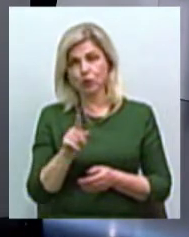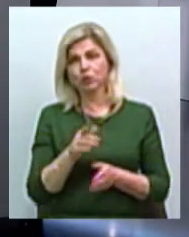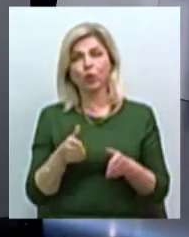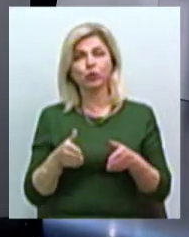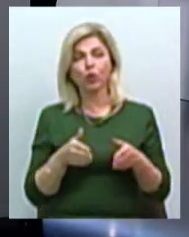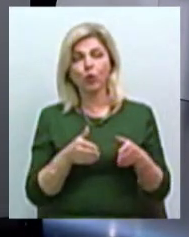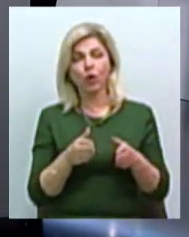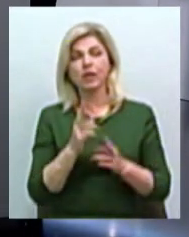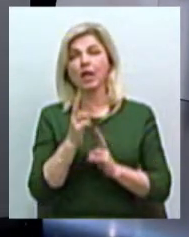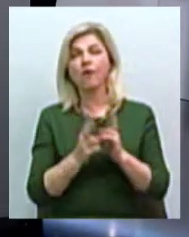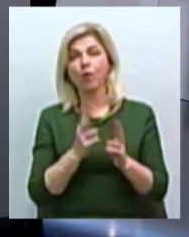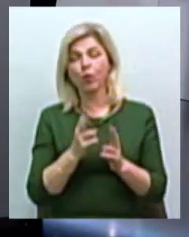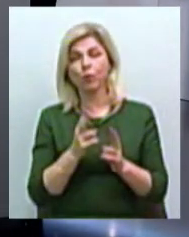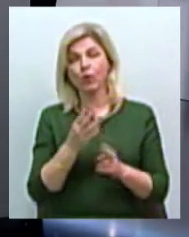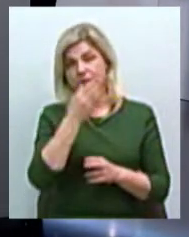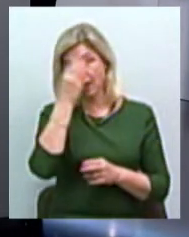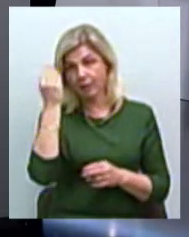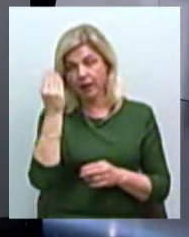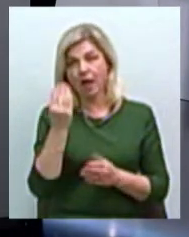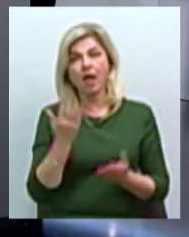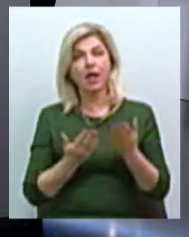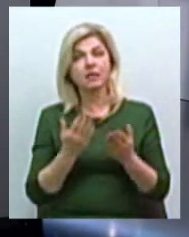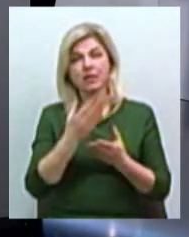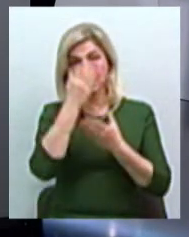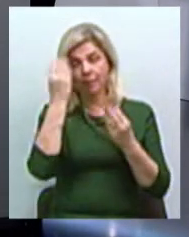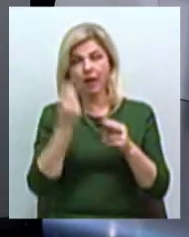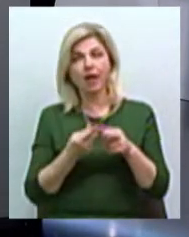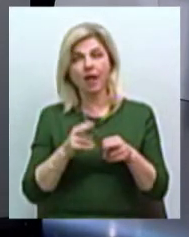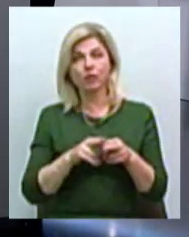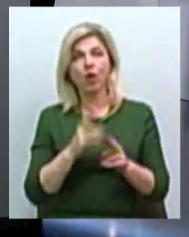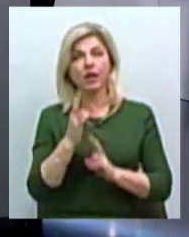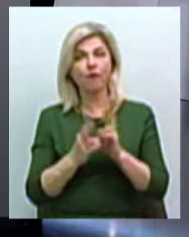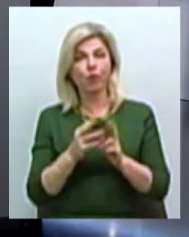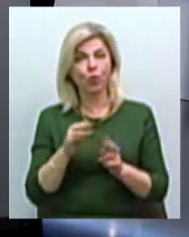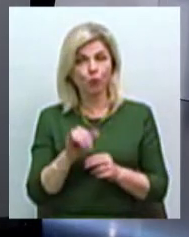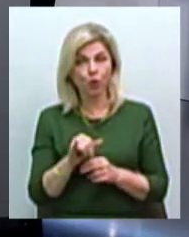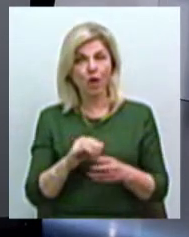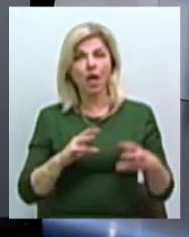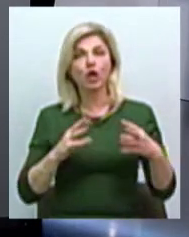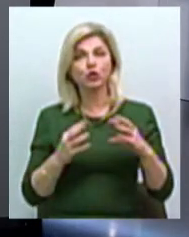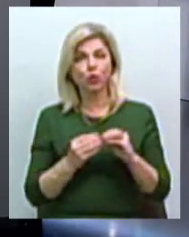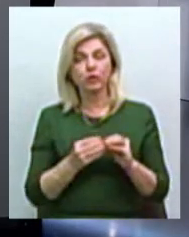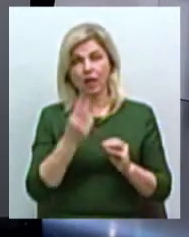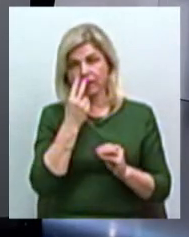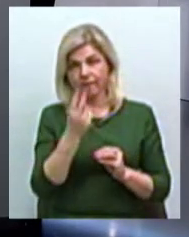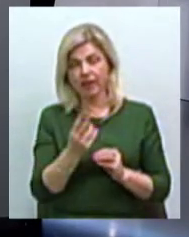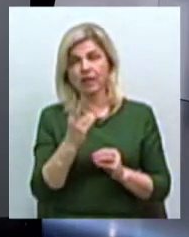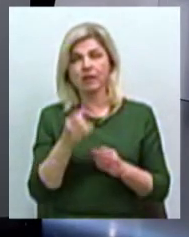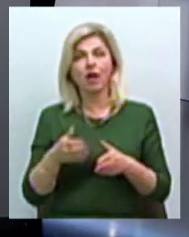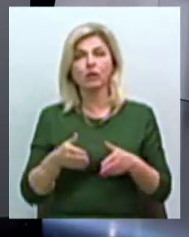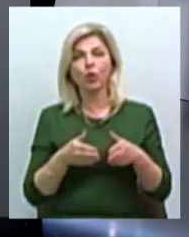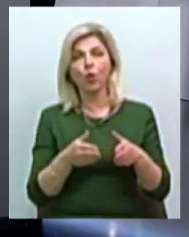забули, а раз ми забули про реформу, ми бачимо результат на дорогах загального